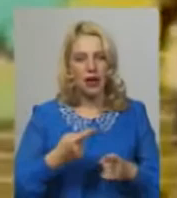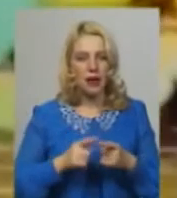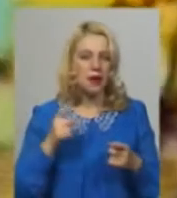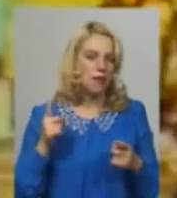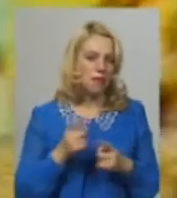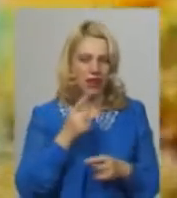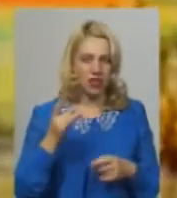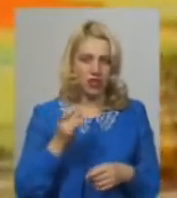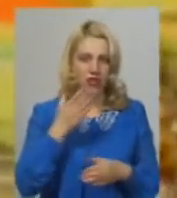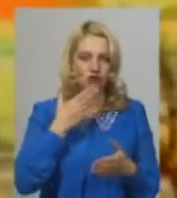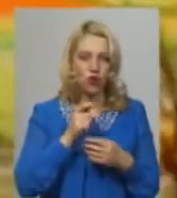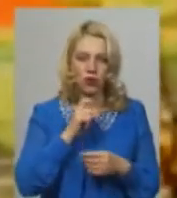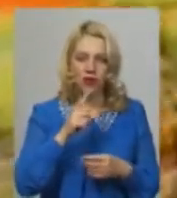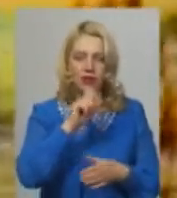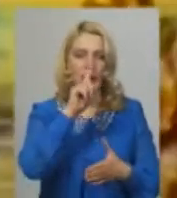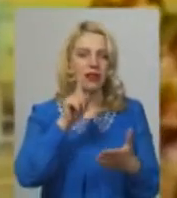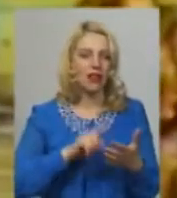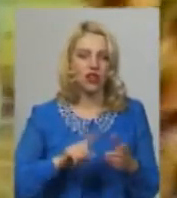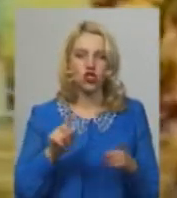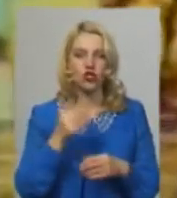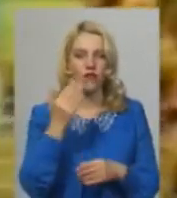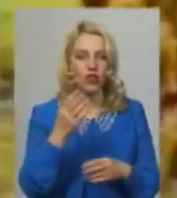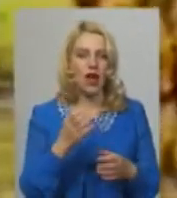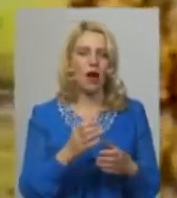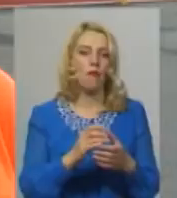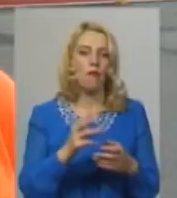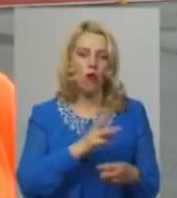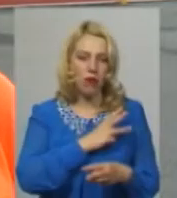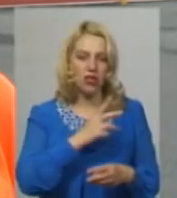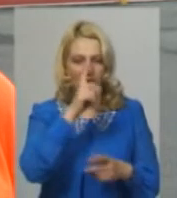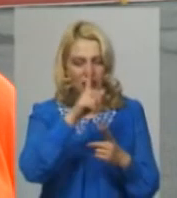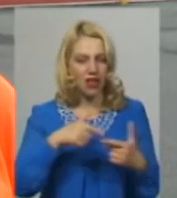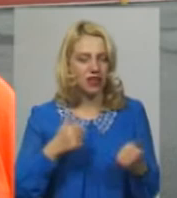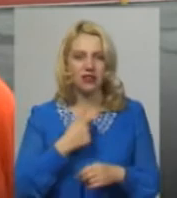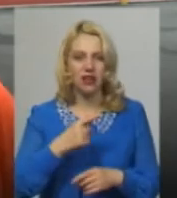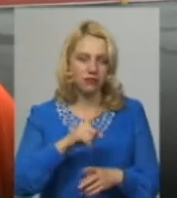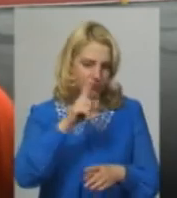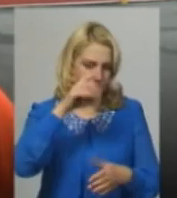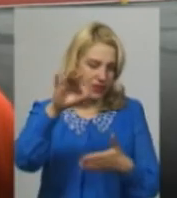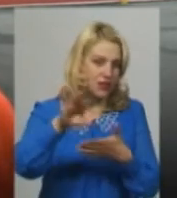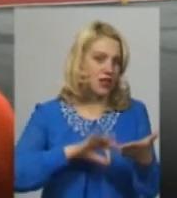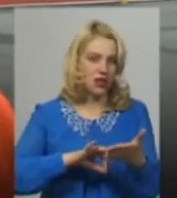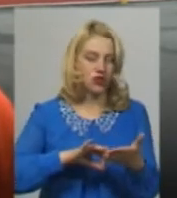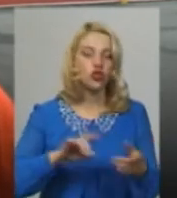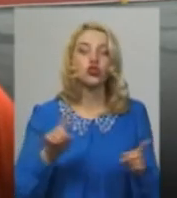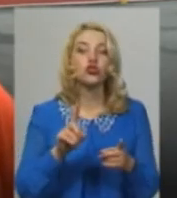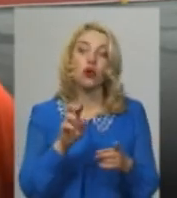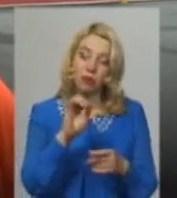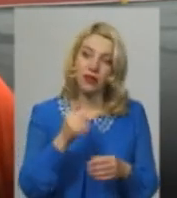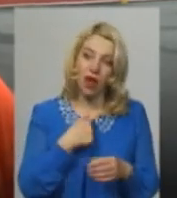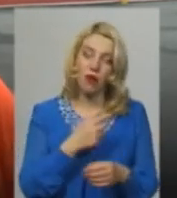згадує Ганна Криніна на запитання, що вона побажала країні, відповіла. Я не задумаючись, коли мене спитали, щоб я